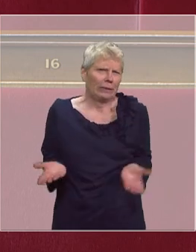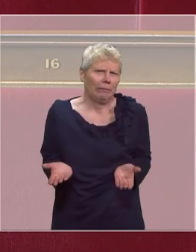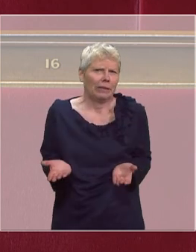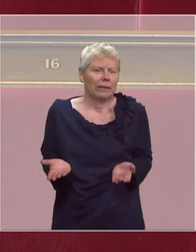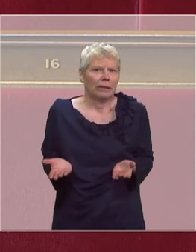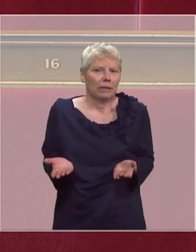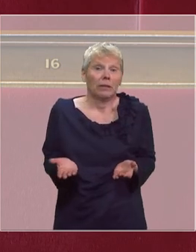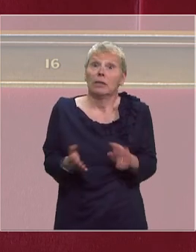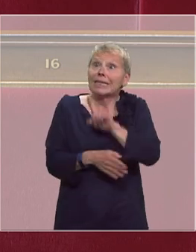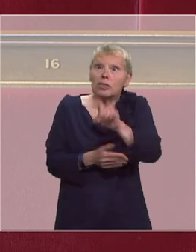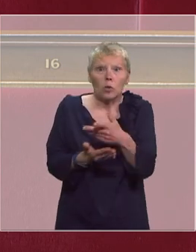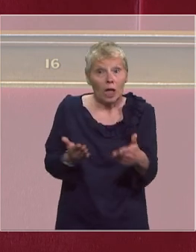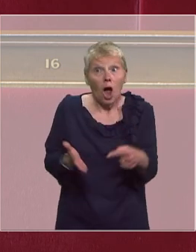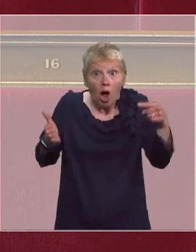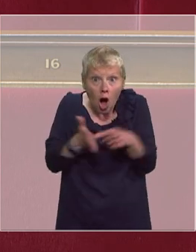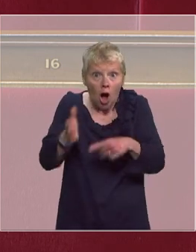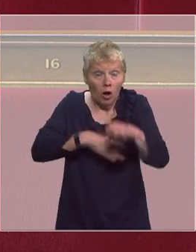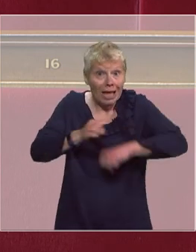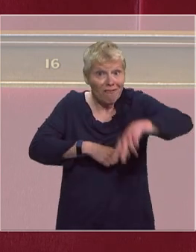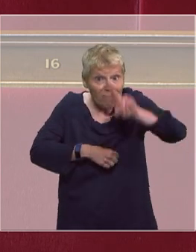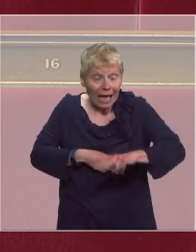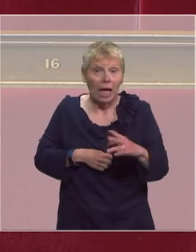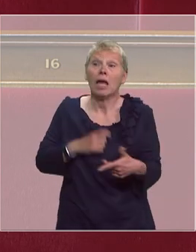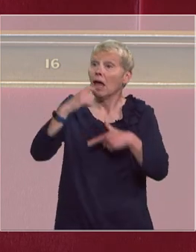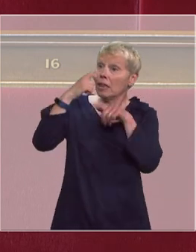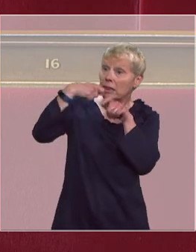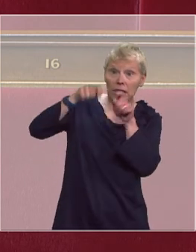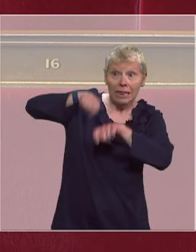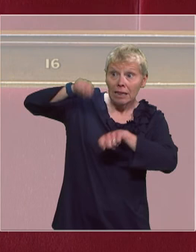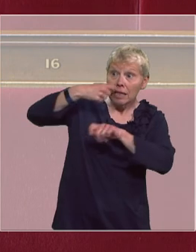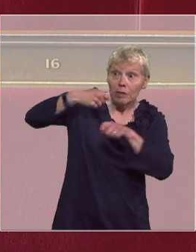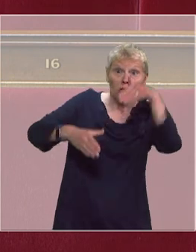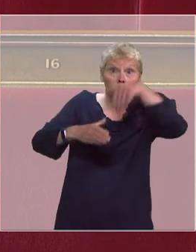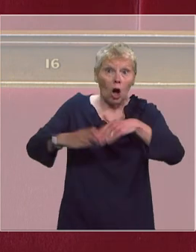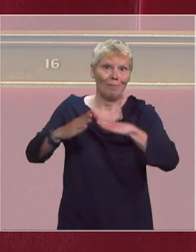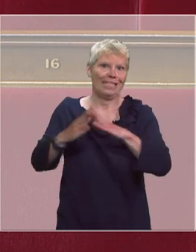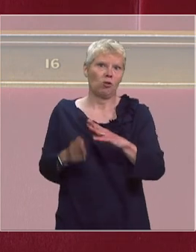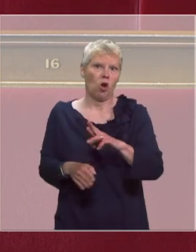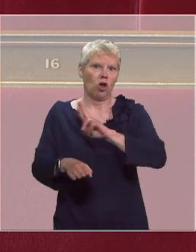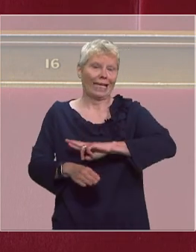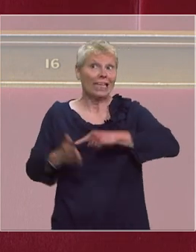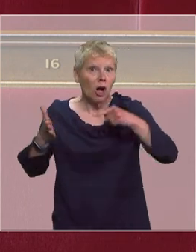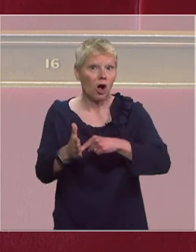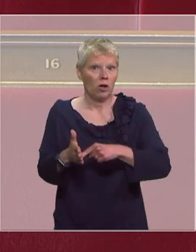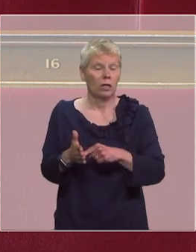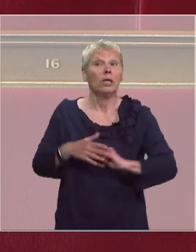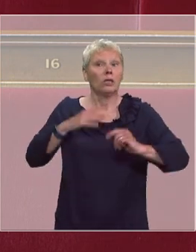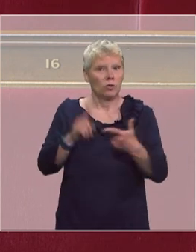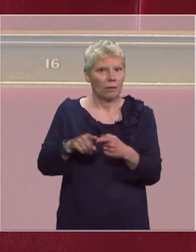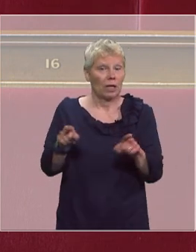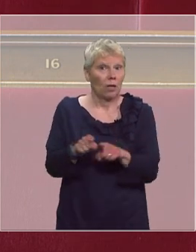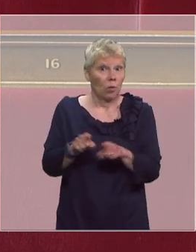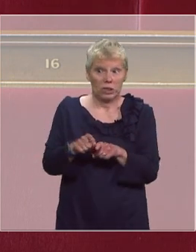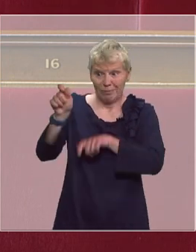Quand comptez-vous mettre réellement en œuvre un dépistage massif dans les EHPAD ? Et comment comptez-vous atténuer le